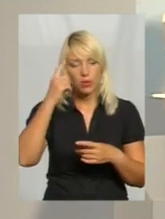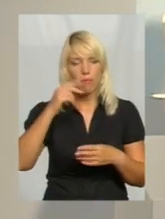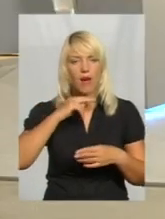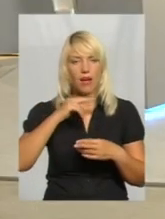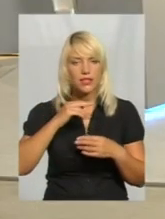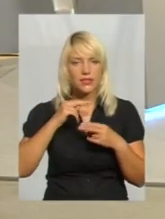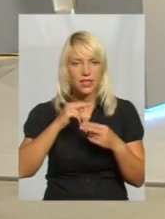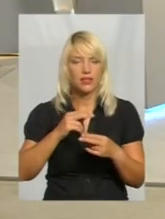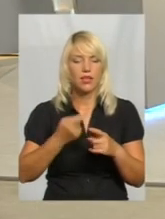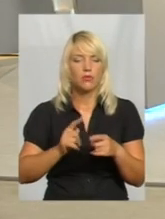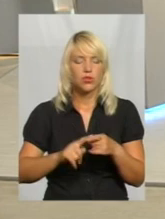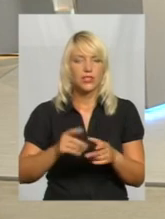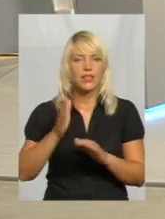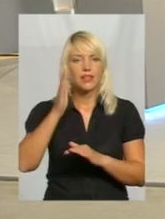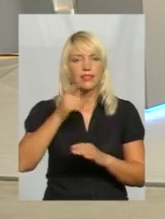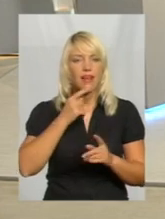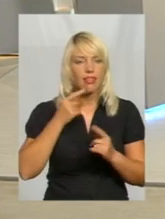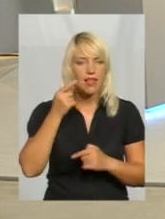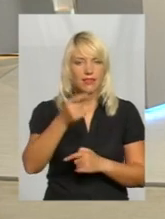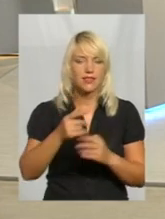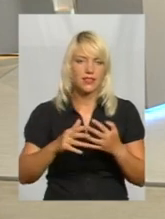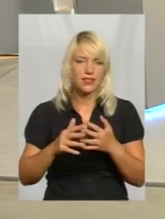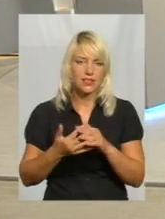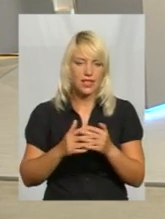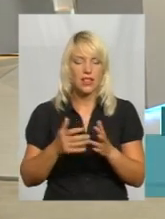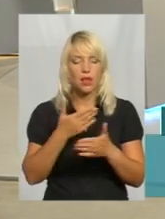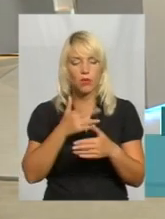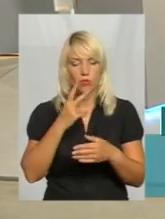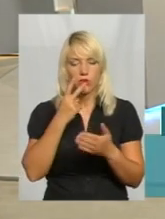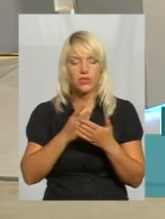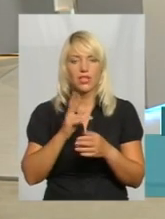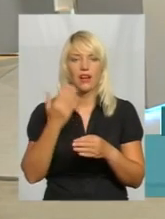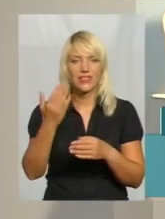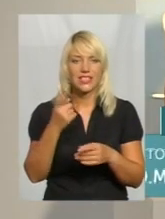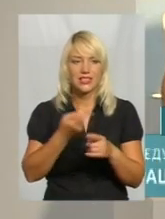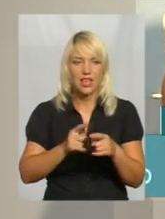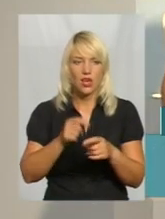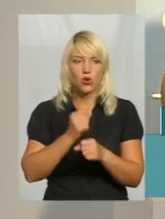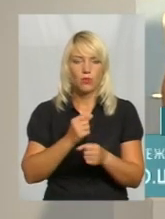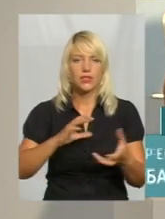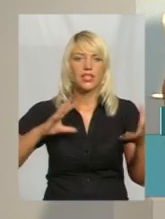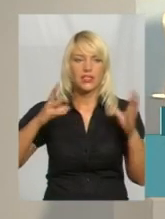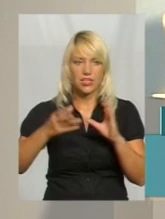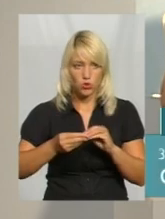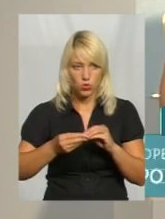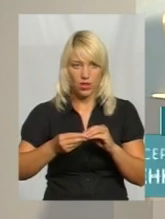ці далекі села. Ми будемо дивитись на те, як ви це робите, і з результатами